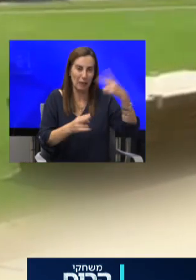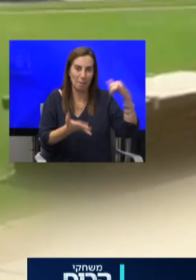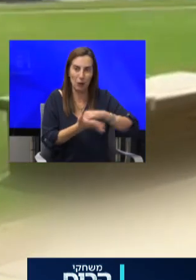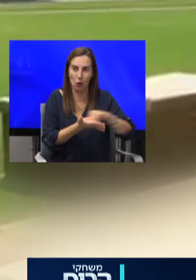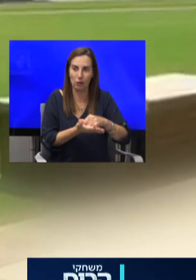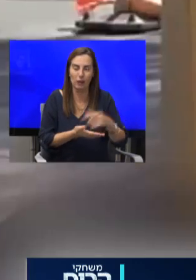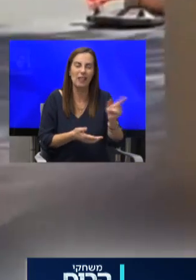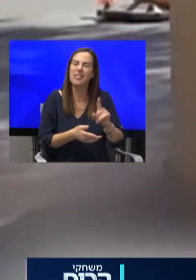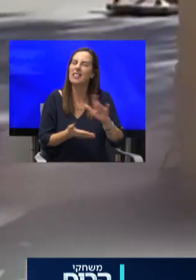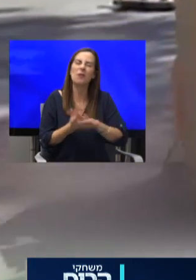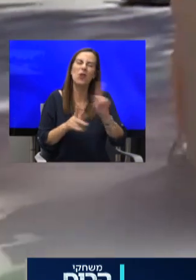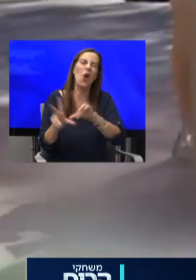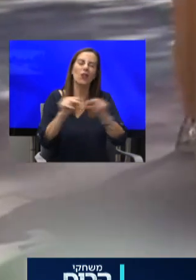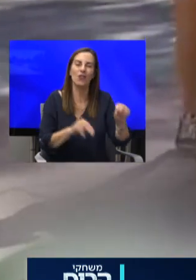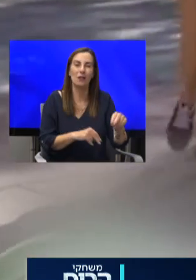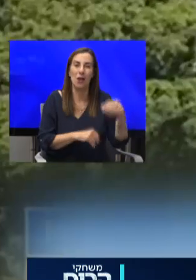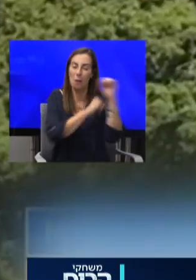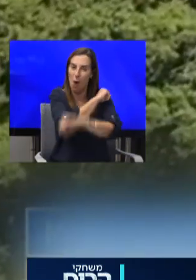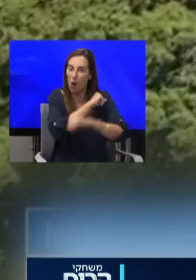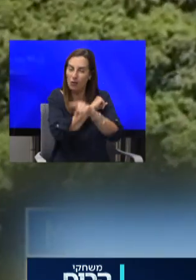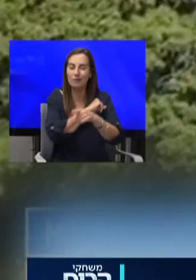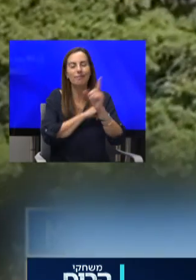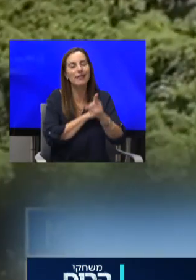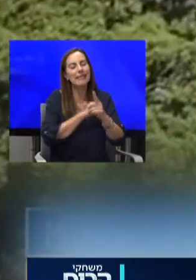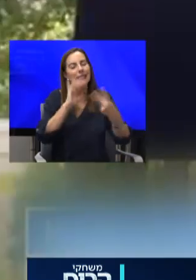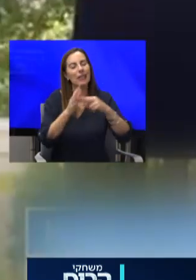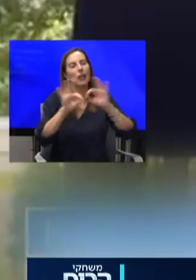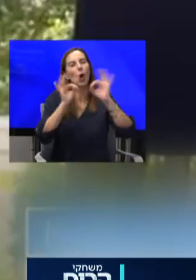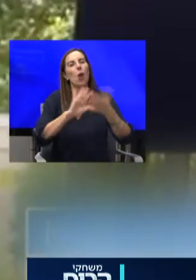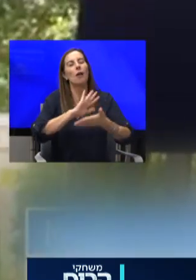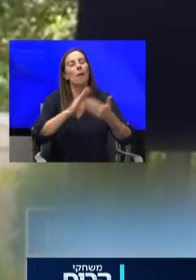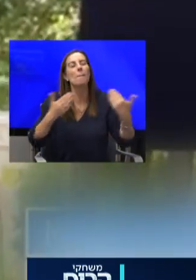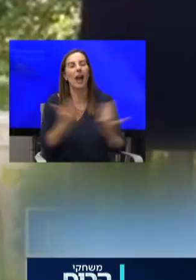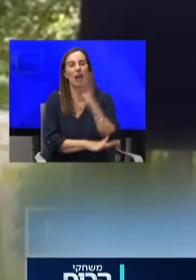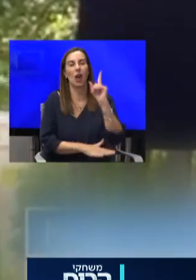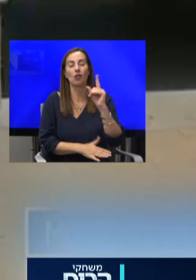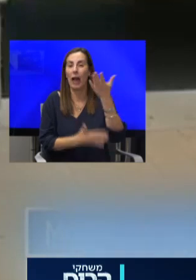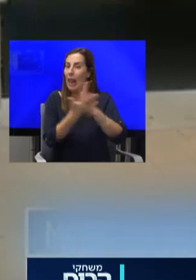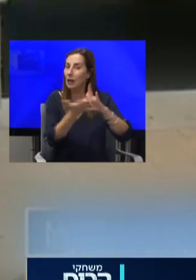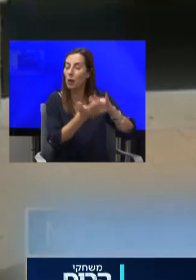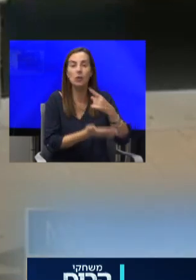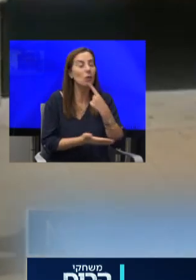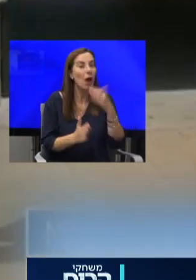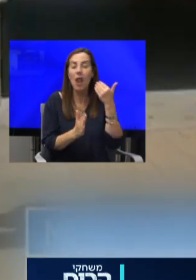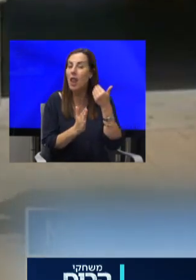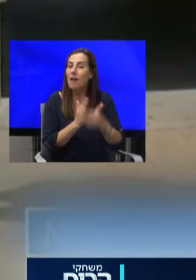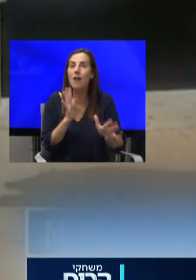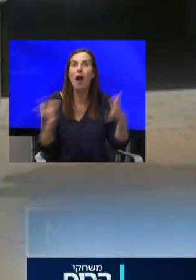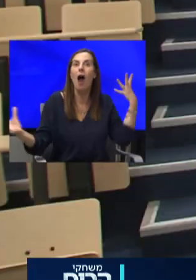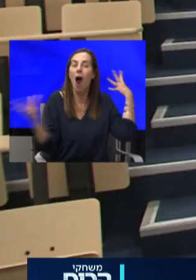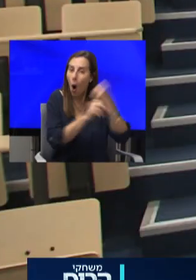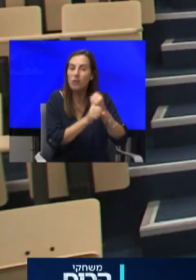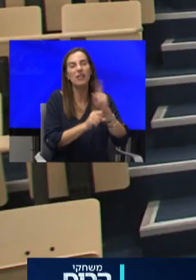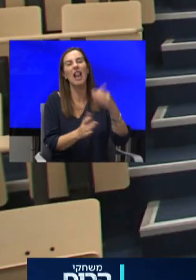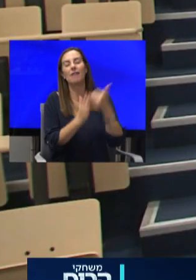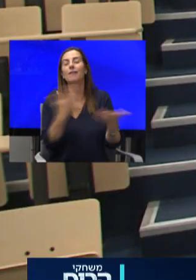במוסדות הלימוד הגבוהים נאלצו לחשב מסלול מחדש במקומות מסוימים זה אומר לוותר על מסורות של מאות שנים אבל אין ברירה